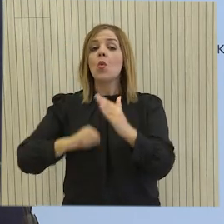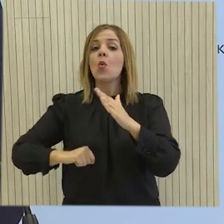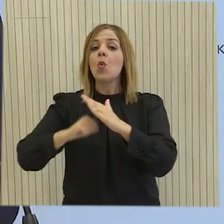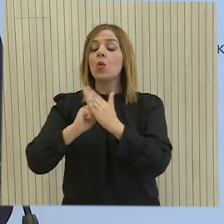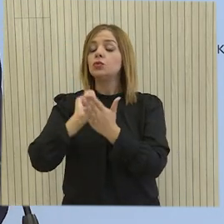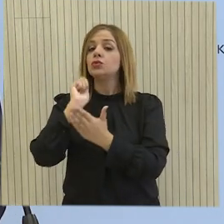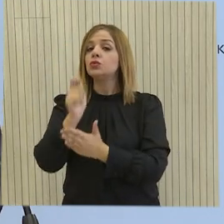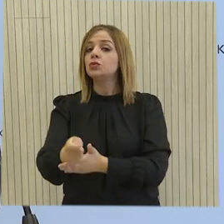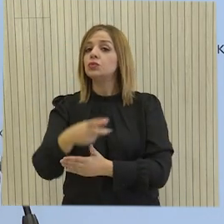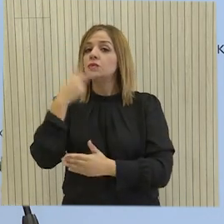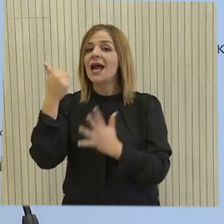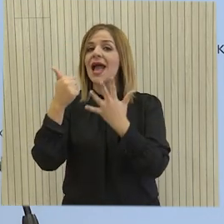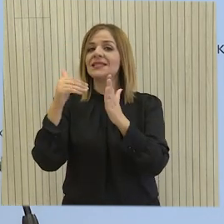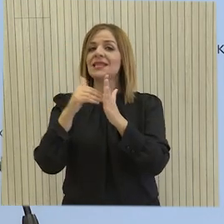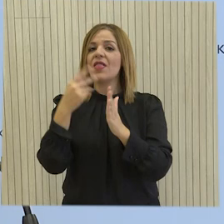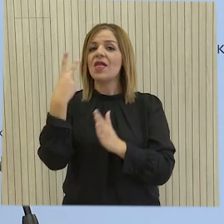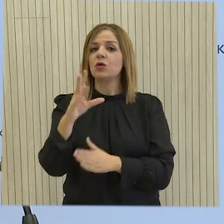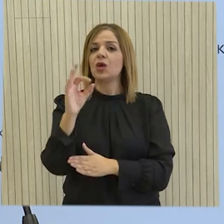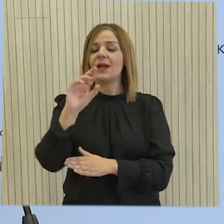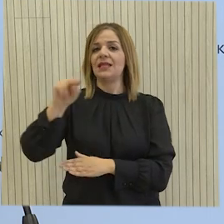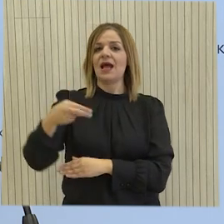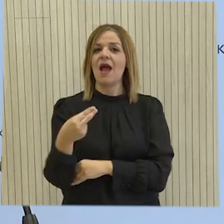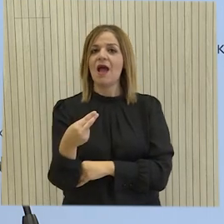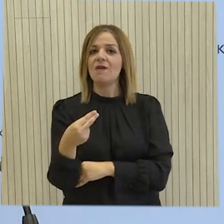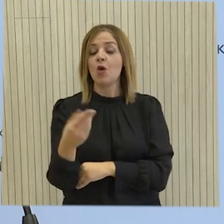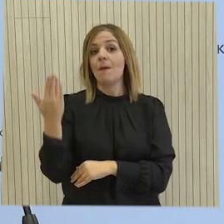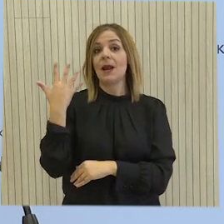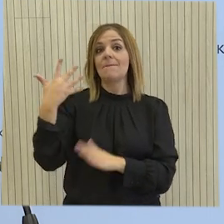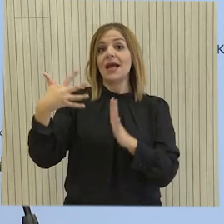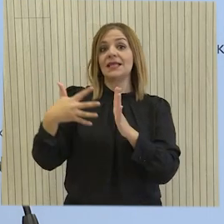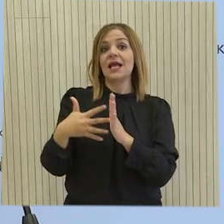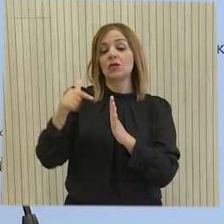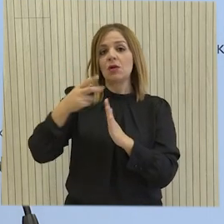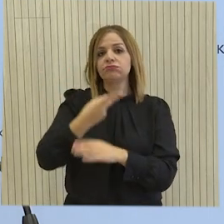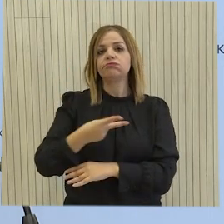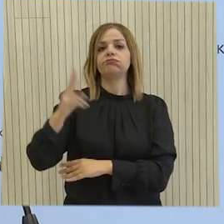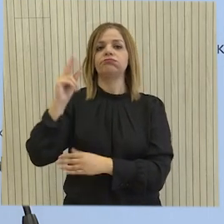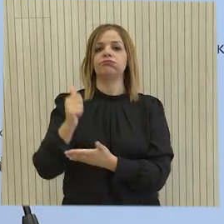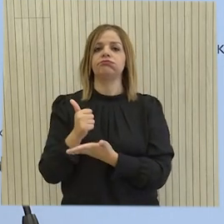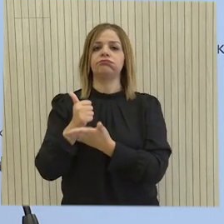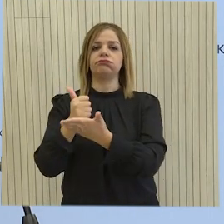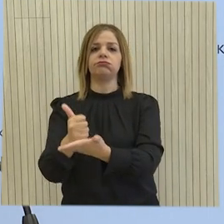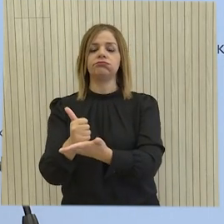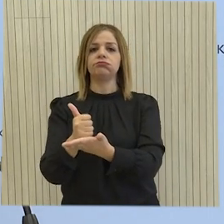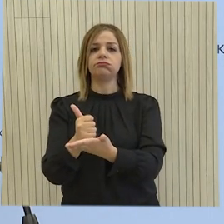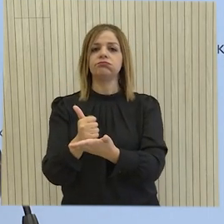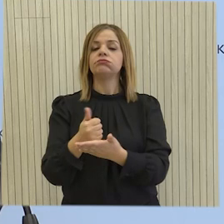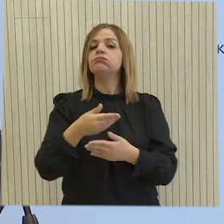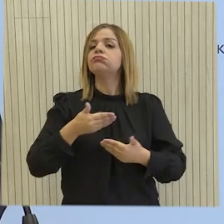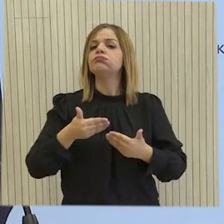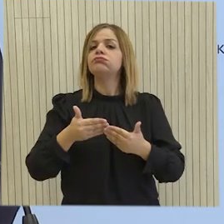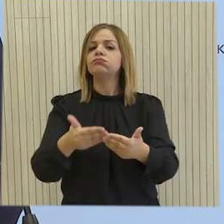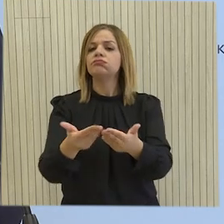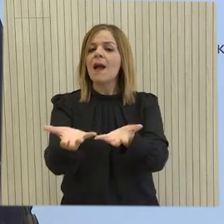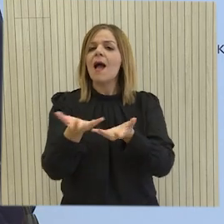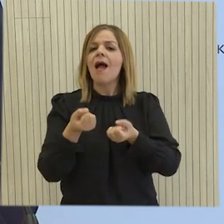ποσό χορηγίας 6.250 ευρώ αντί 5.000 ευρώ που ήσχε προηγουμένως. Η παράταση της χρονικής διάρκειας